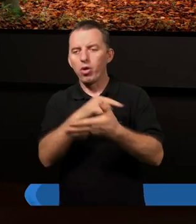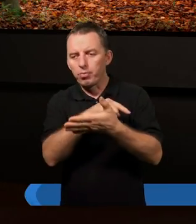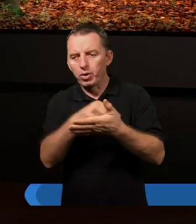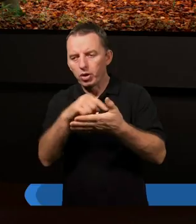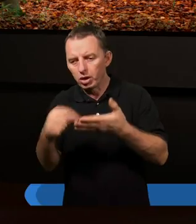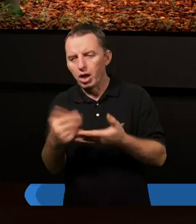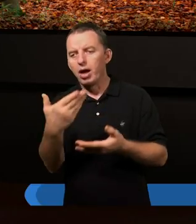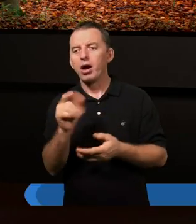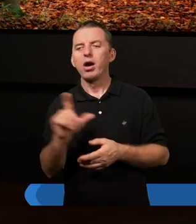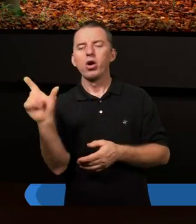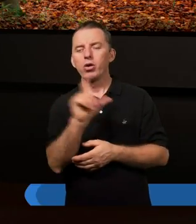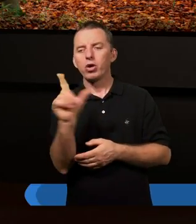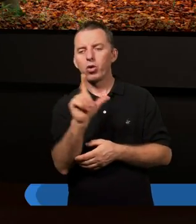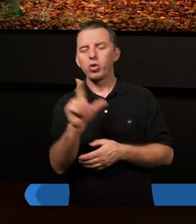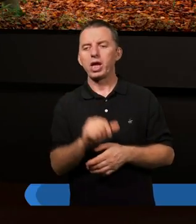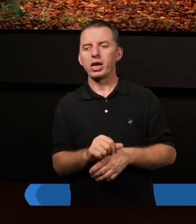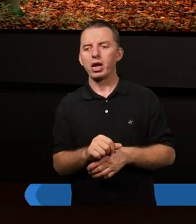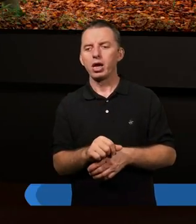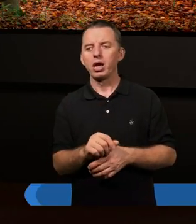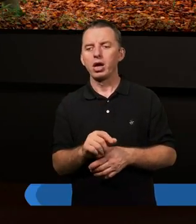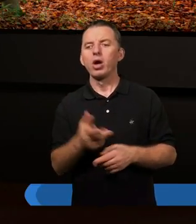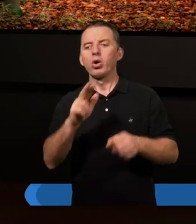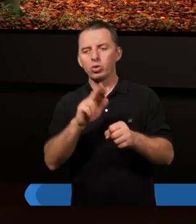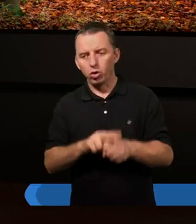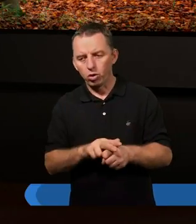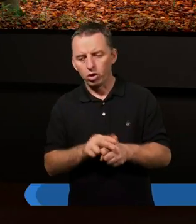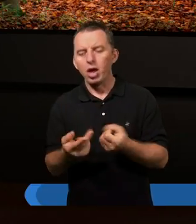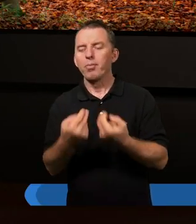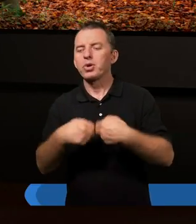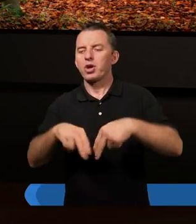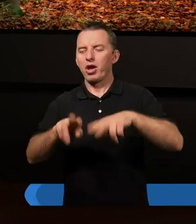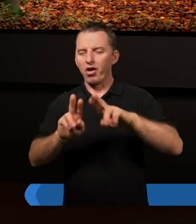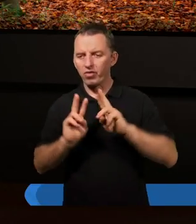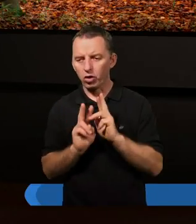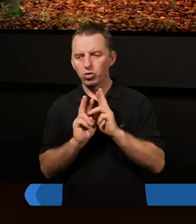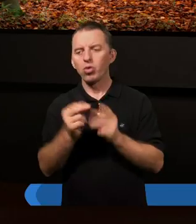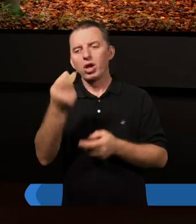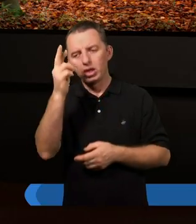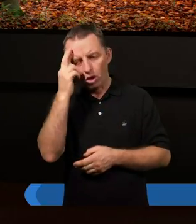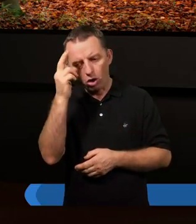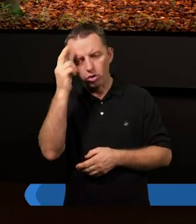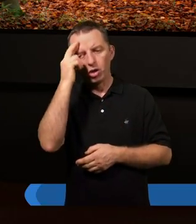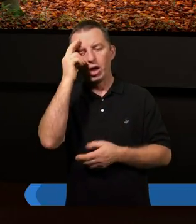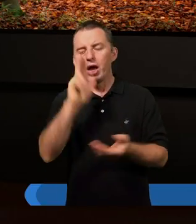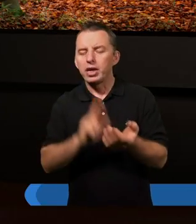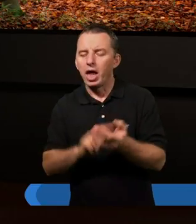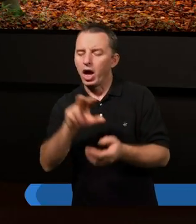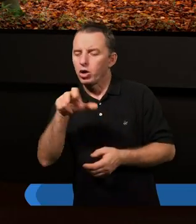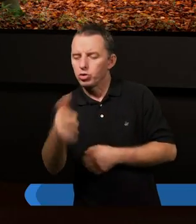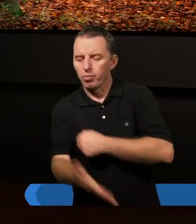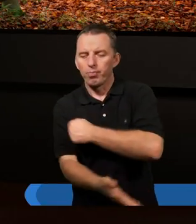Marcin Luter, który przywrócił zrozumienie, na czym